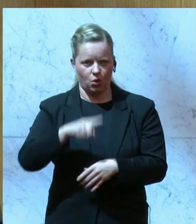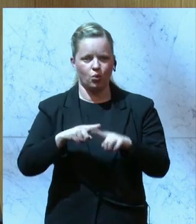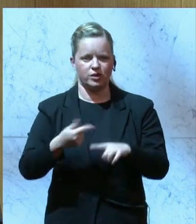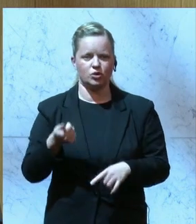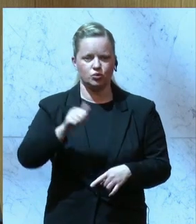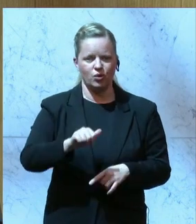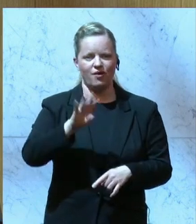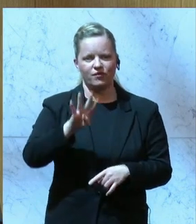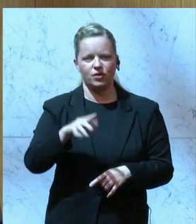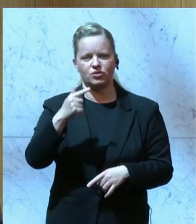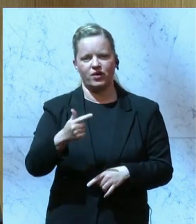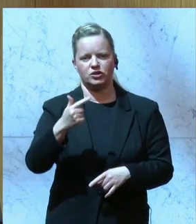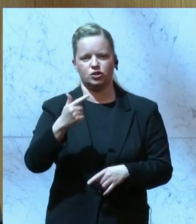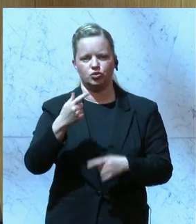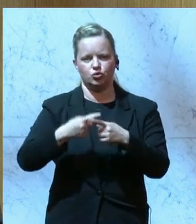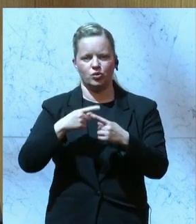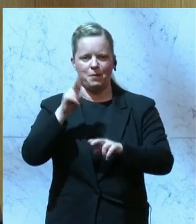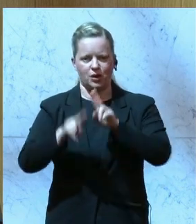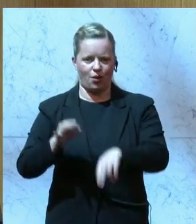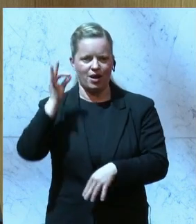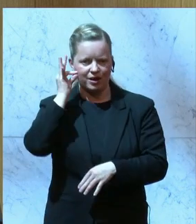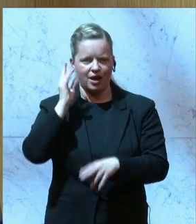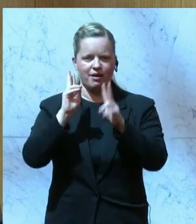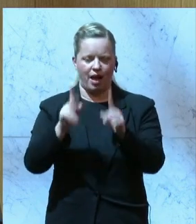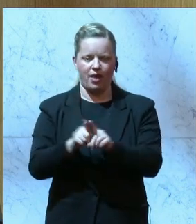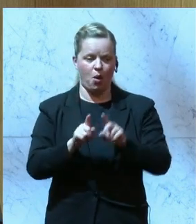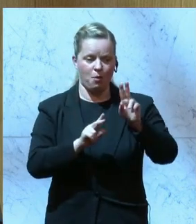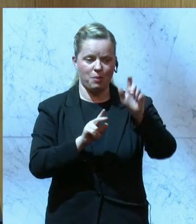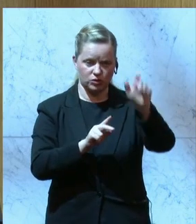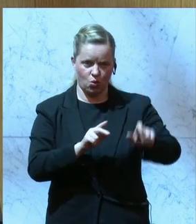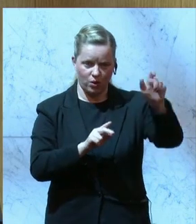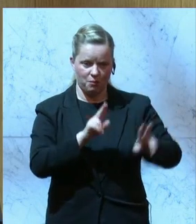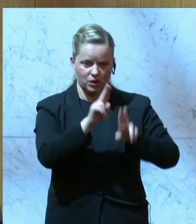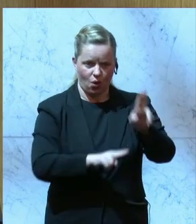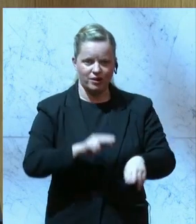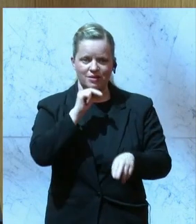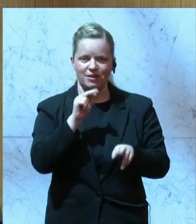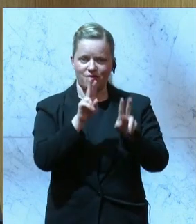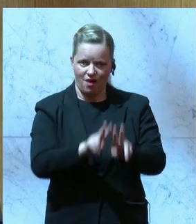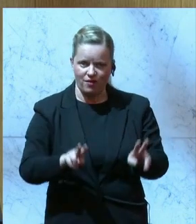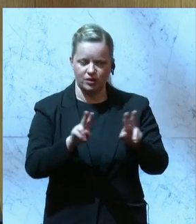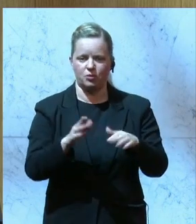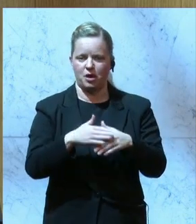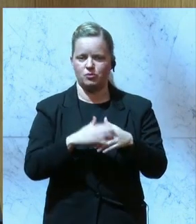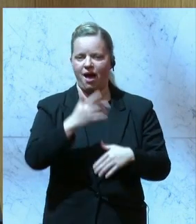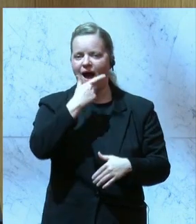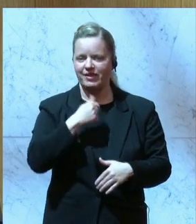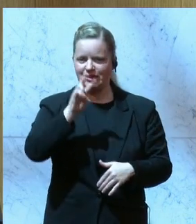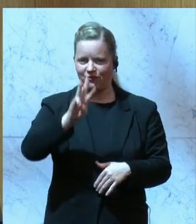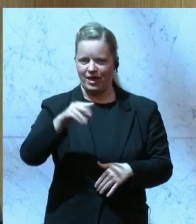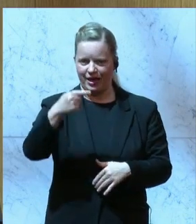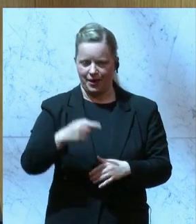können 24-Stunden-Betreuerinnen und Personen betreuen, die nicht miteinander verwandt sind, zum Beispiel in einer Alters-WG.